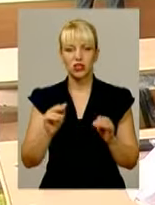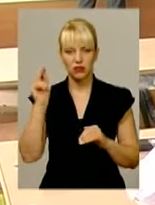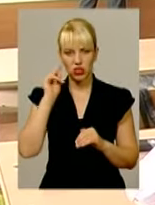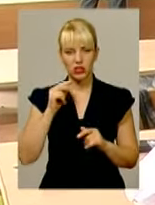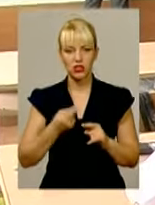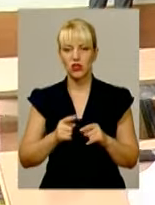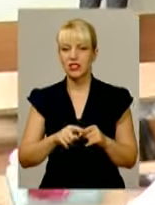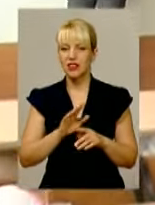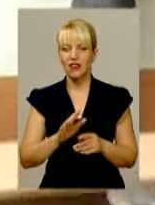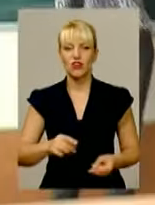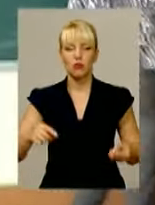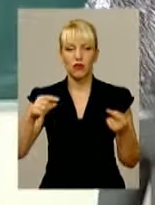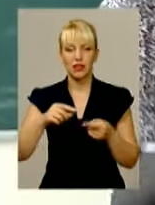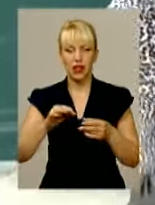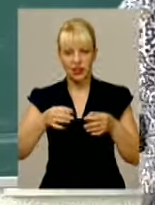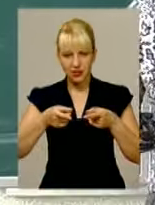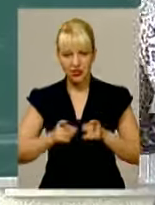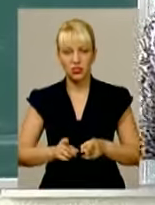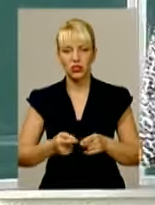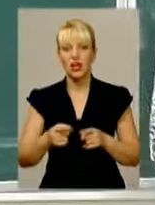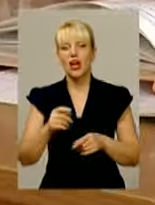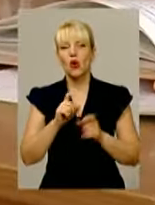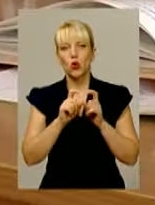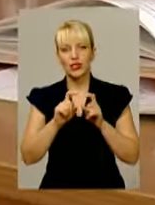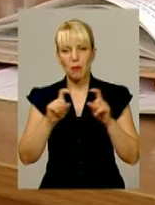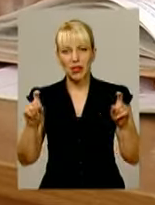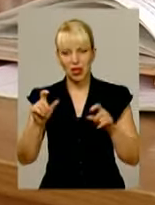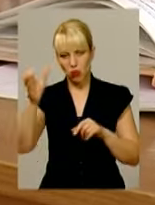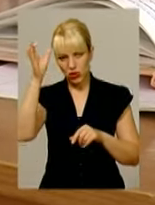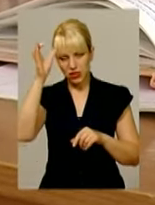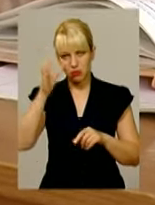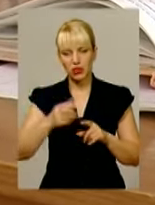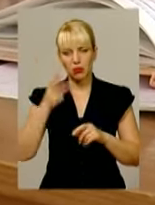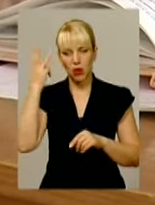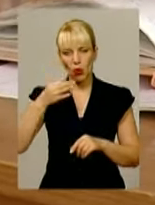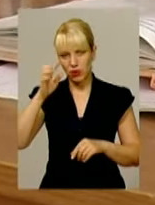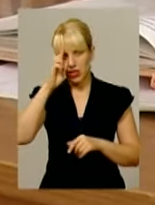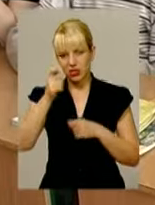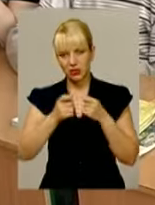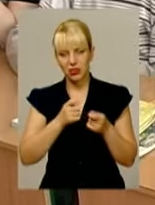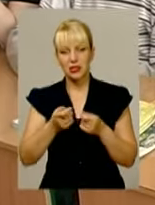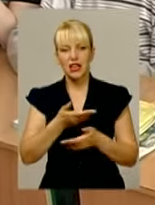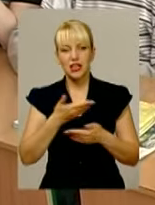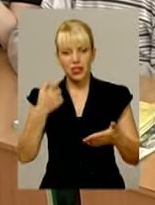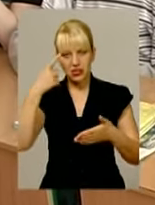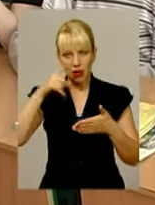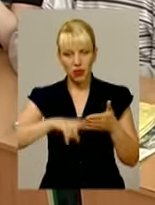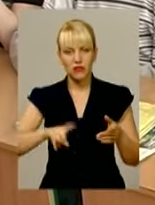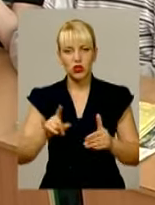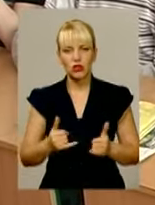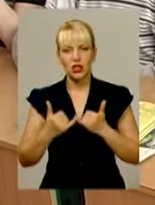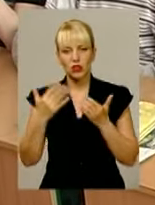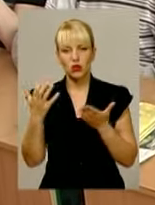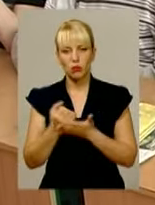Та це зовсім не відповідає дійсності. У Департаменті освіти і науки Хмельницької облдержадміністрації нас запевнили. Для здобуття